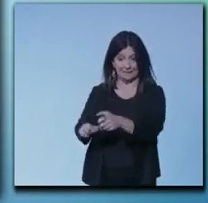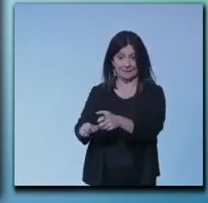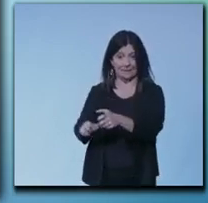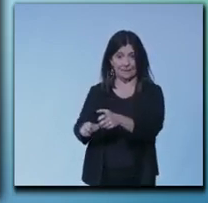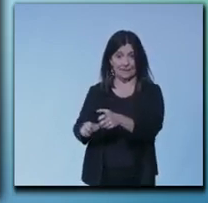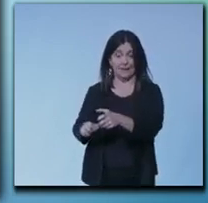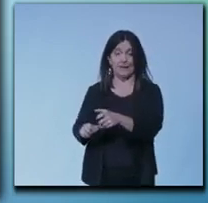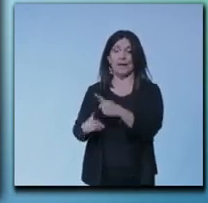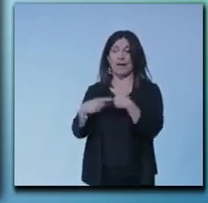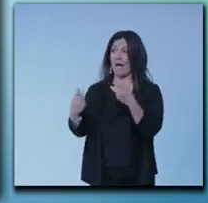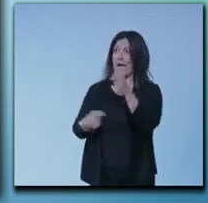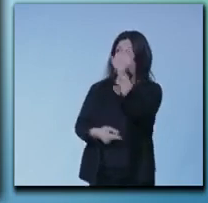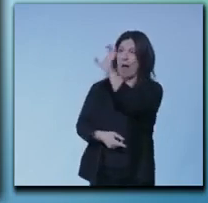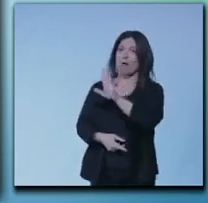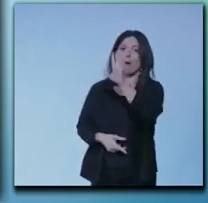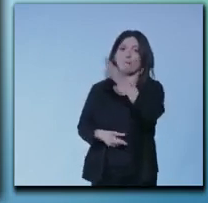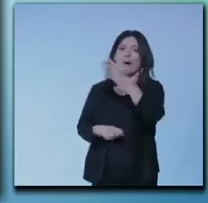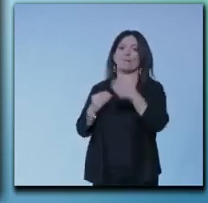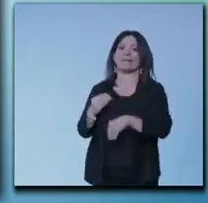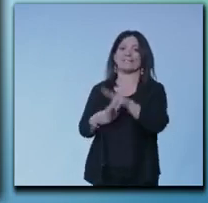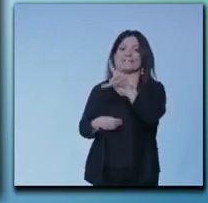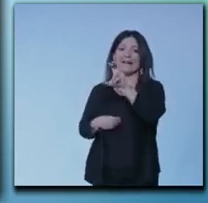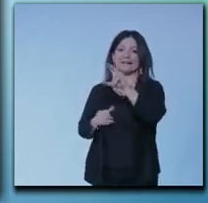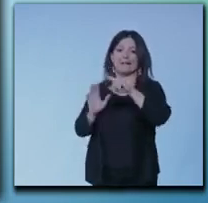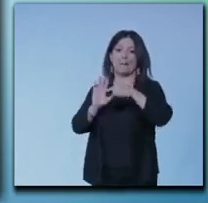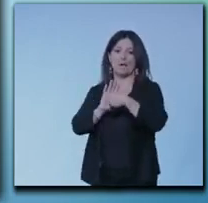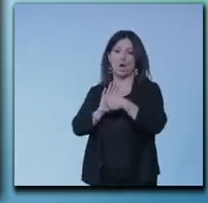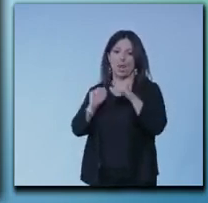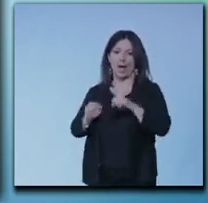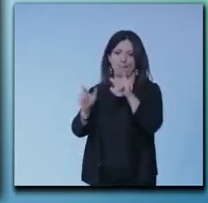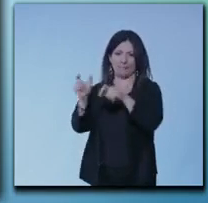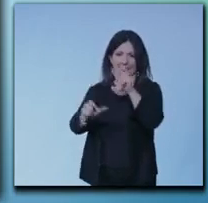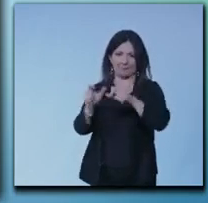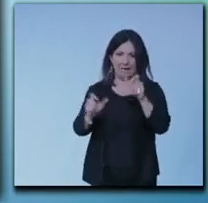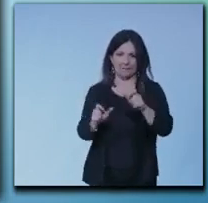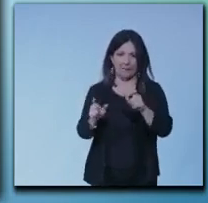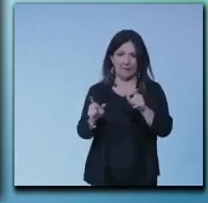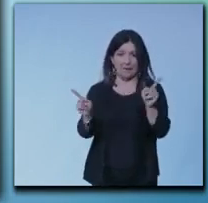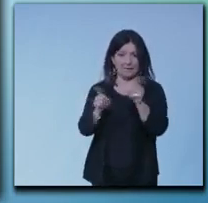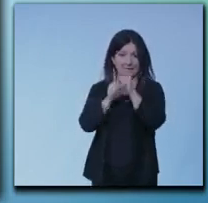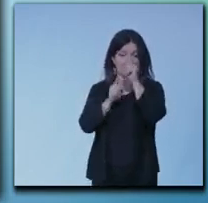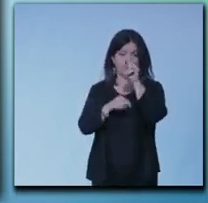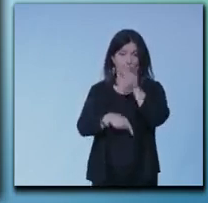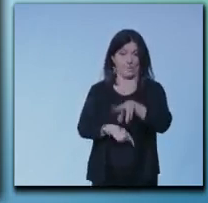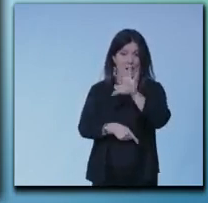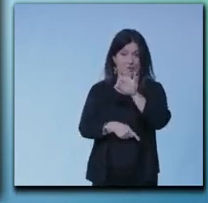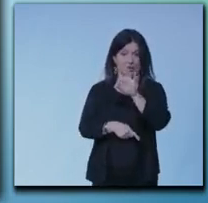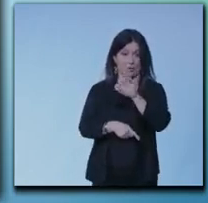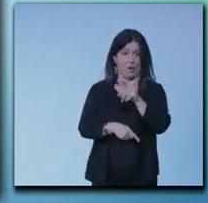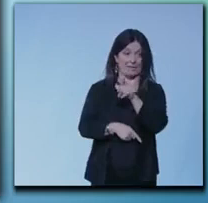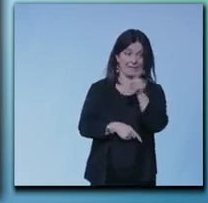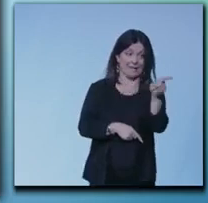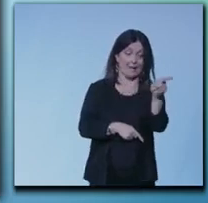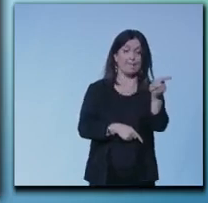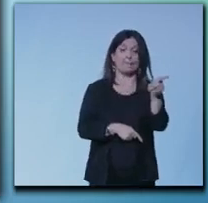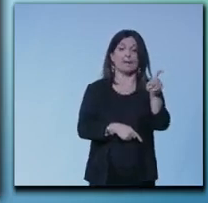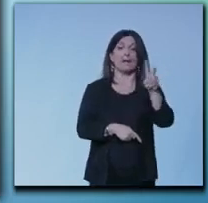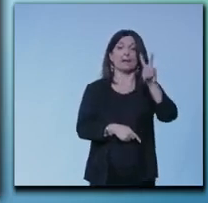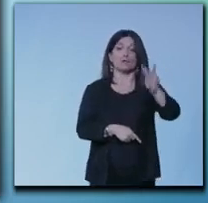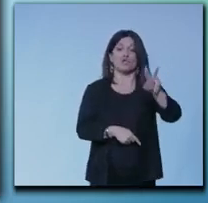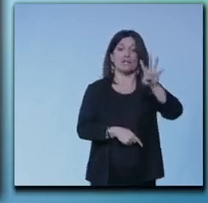'intera Europa perderà 30 milioni di abitanti nello stesso 2050 la Nigeria che al 2030 dovrebbe avere